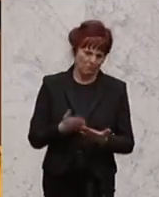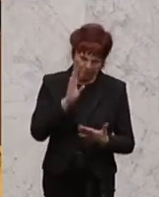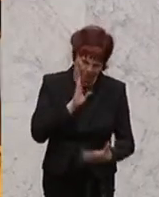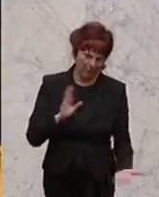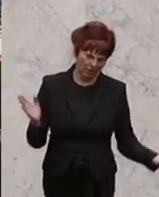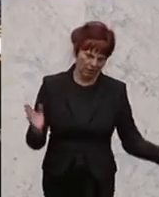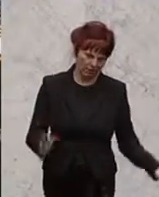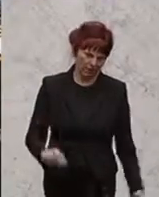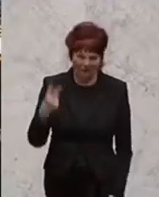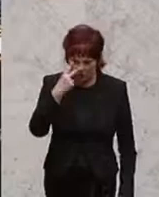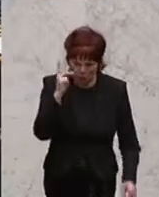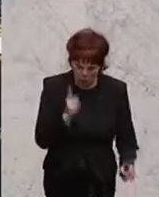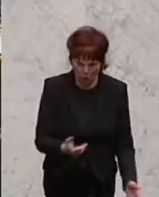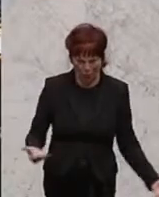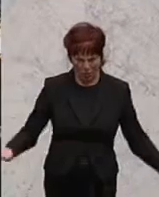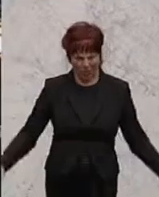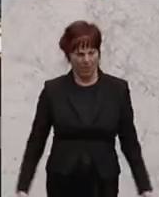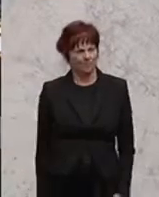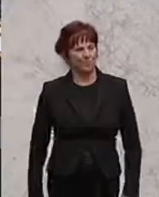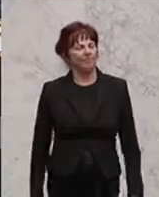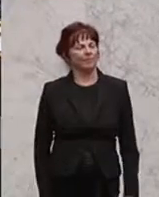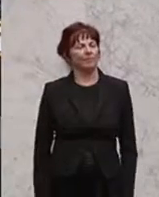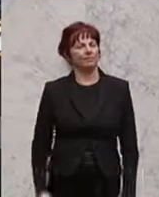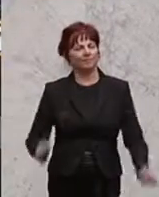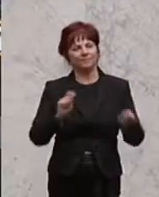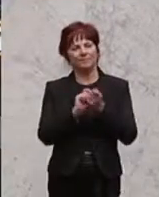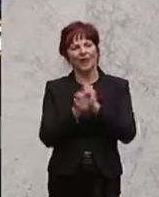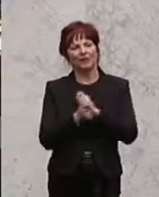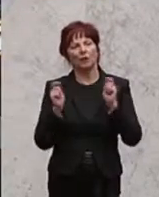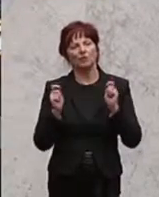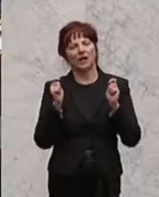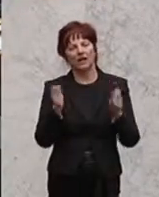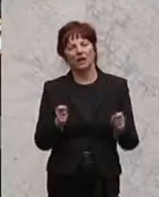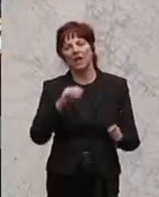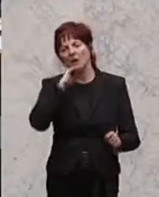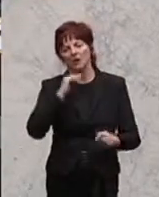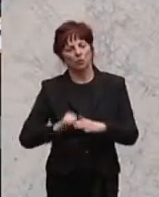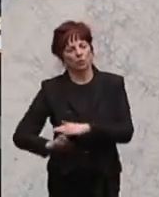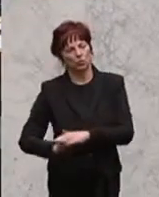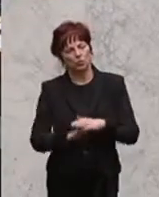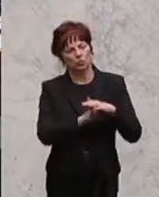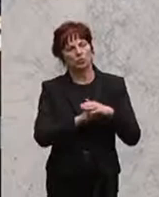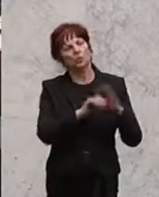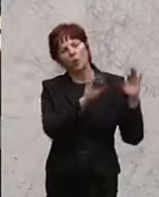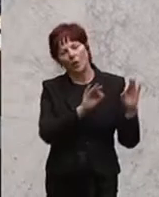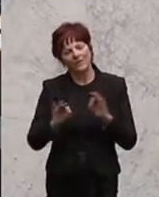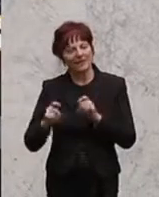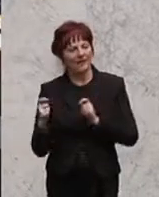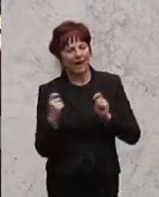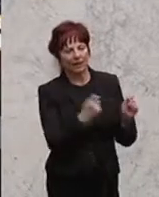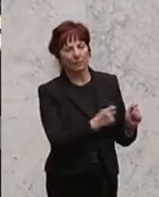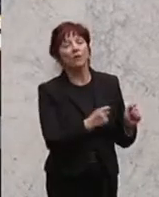Man könne nicht bei einem Religionsgesetz über Sicherheitsthematiken debattieren, sagt Otto Pendl von der SPÖ in Richtung der FPÖ.